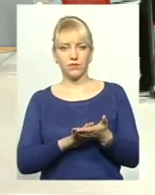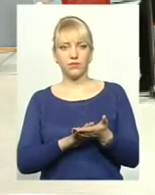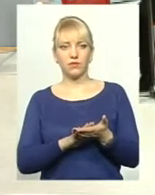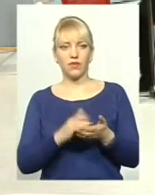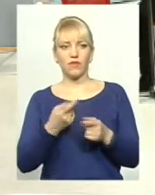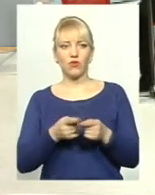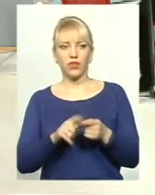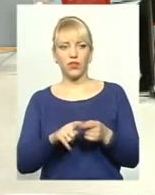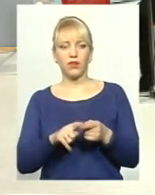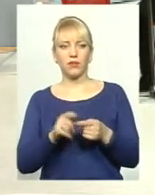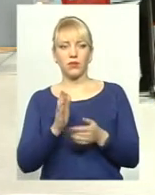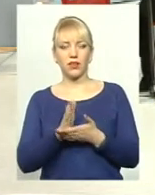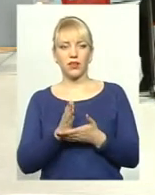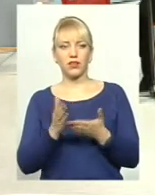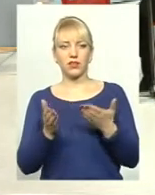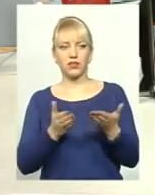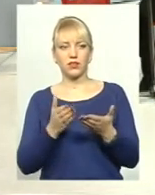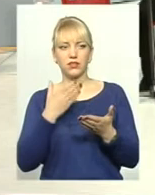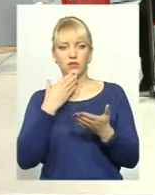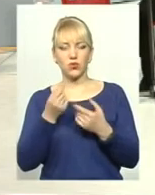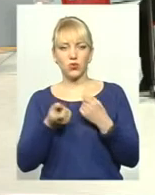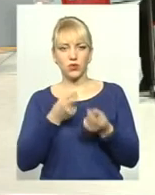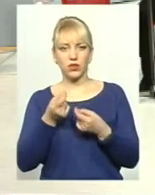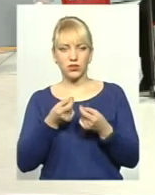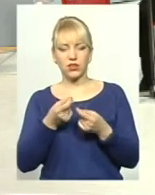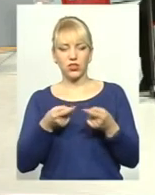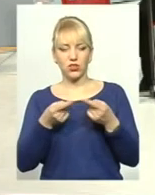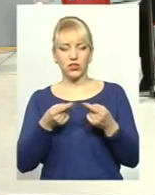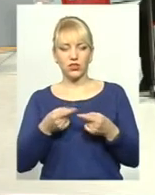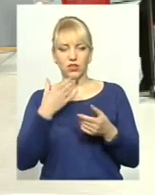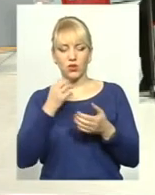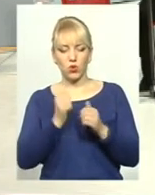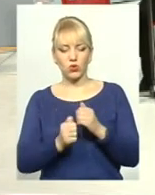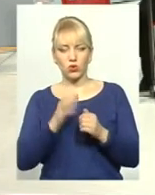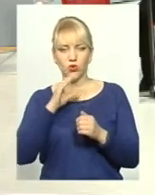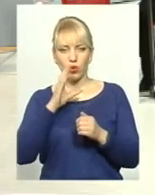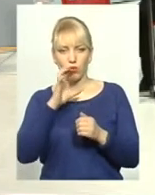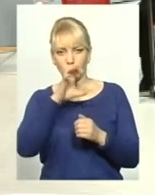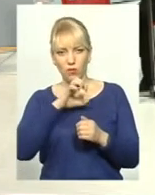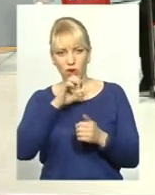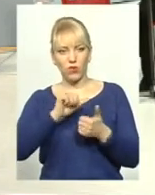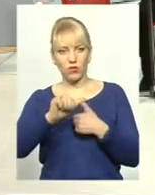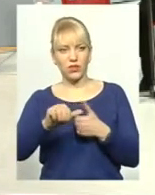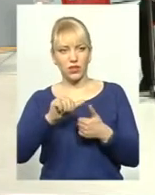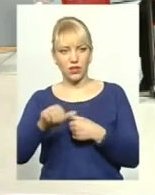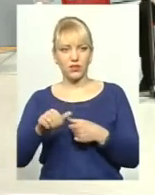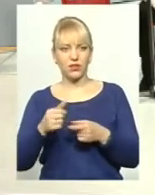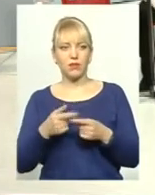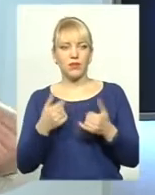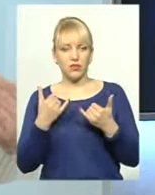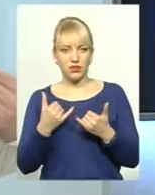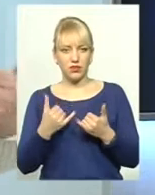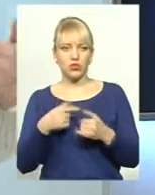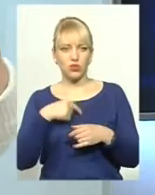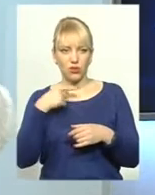Вона має якісь свої нюанси, чітко на кожну собаку виділяється якась ми якраз, тільки що пані